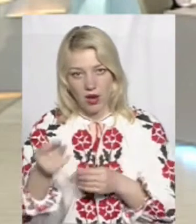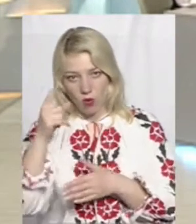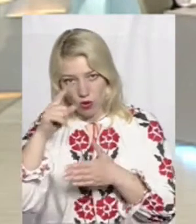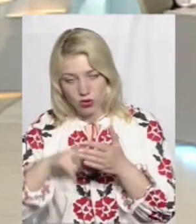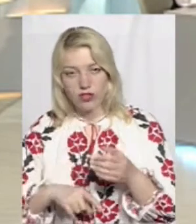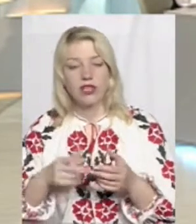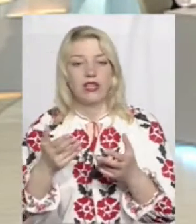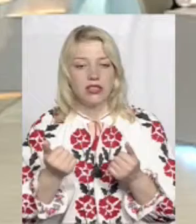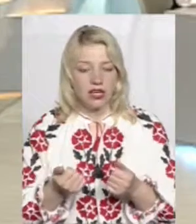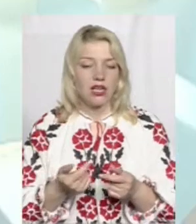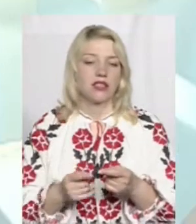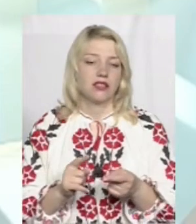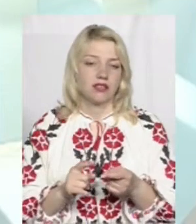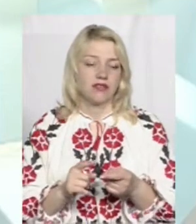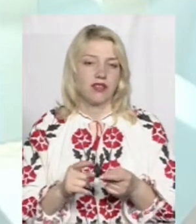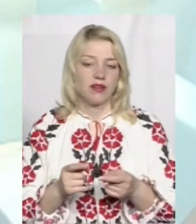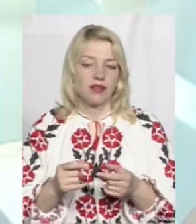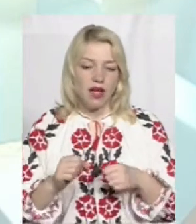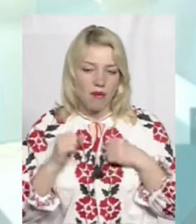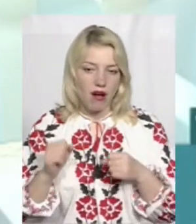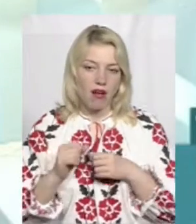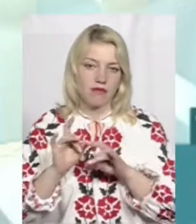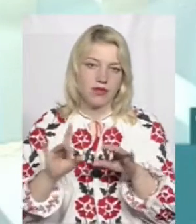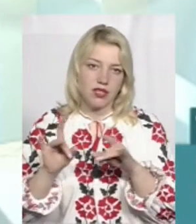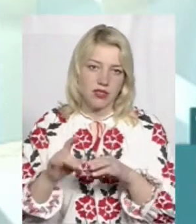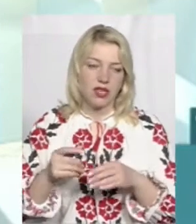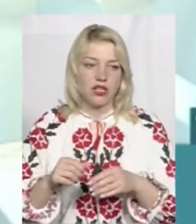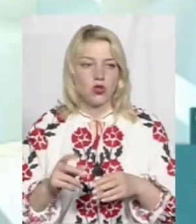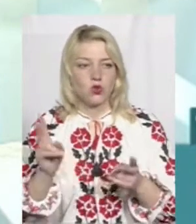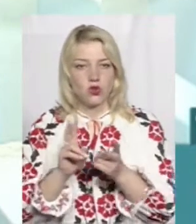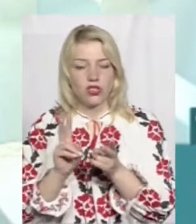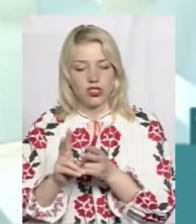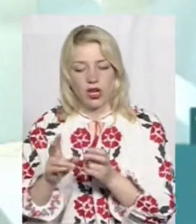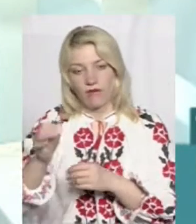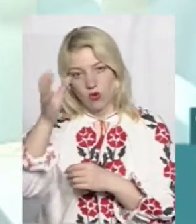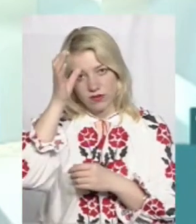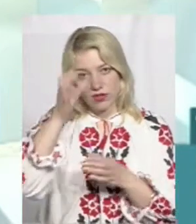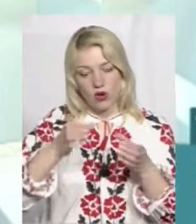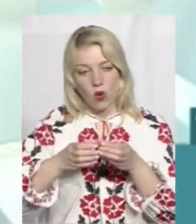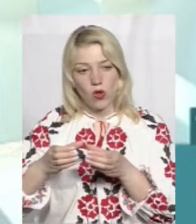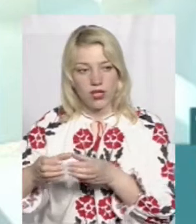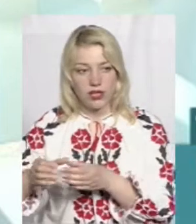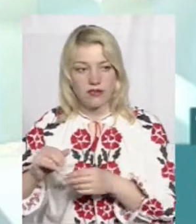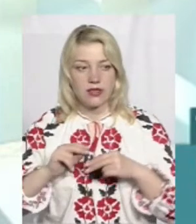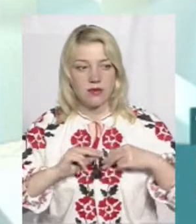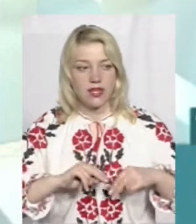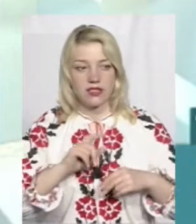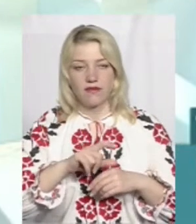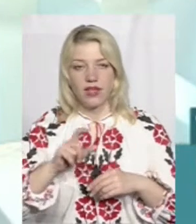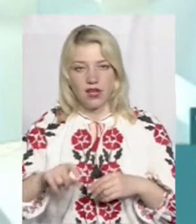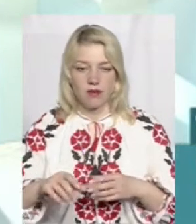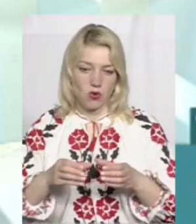намагаємося переконувати, зустрічаємося в освітніх колективах з працівниками